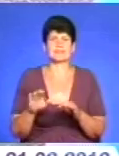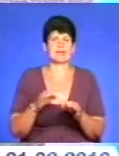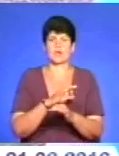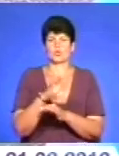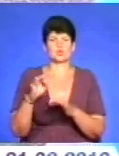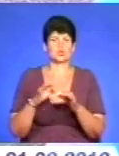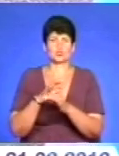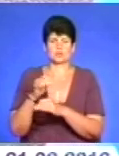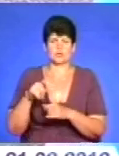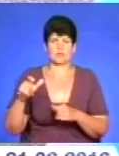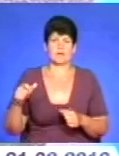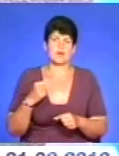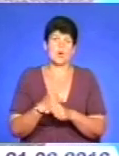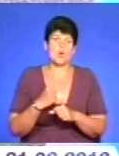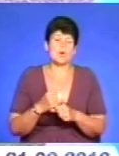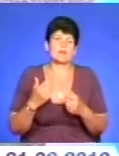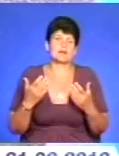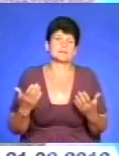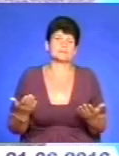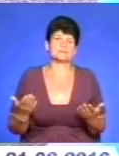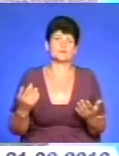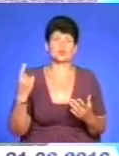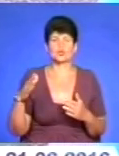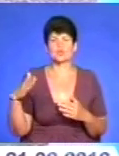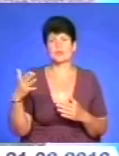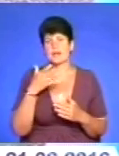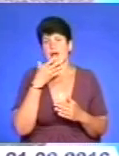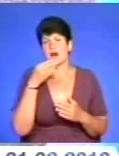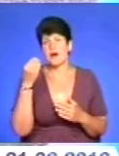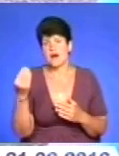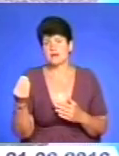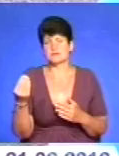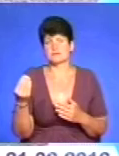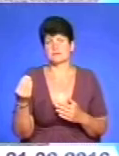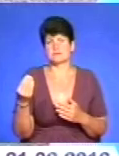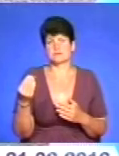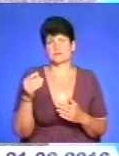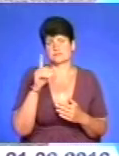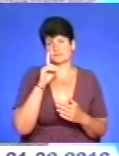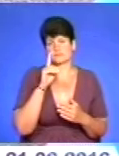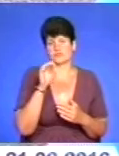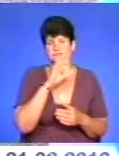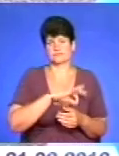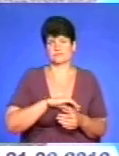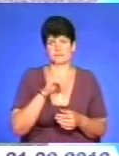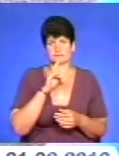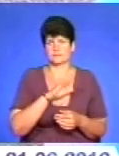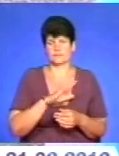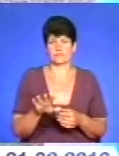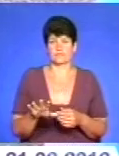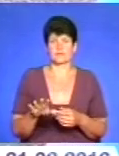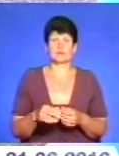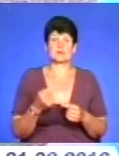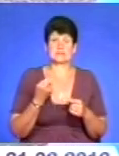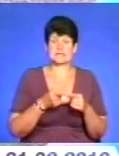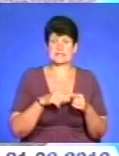з людьми. І роблять таке, з одної сторони, гарно, а експлуатаційно незручно. Ну от черговий